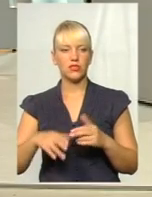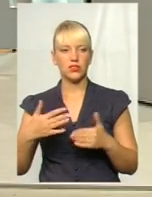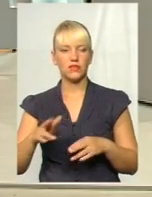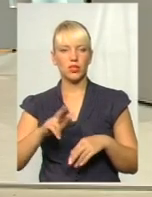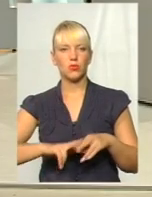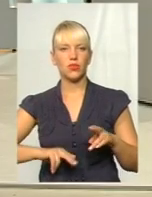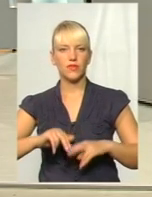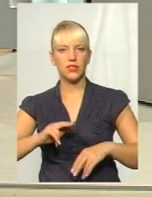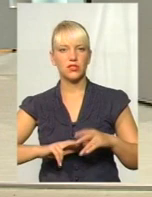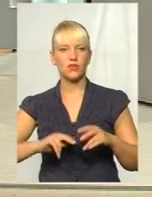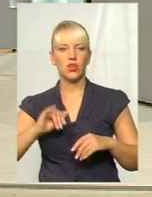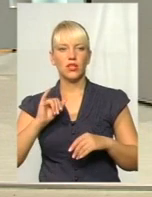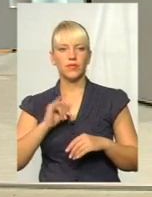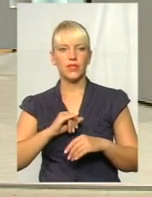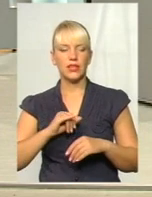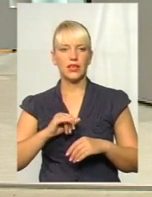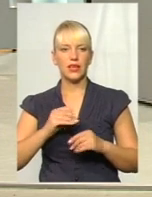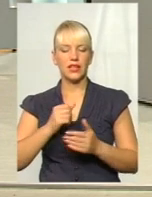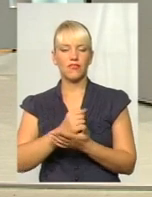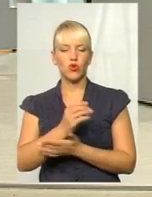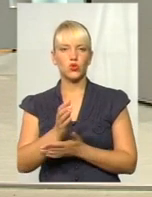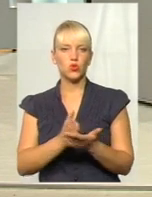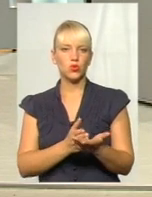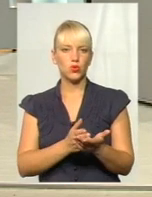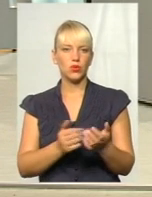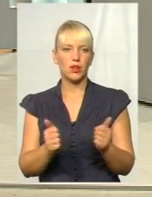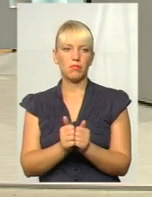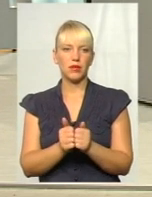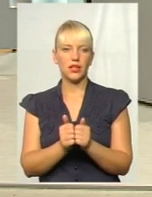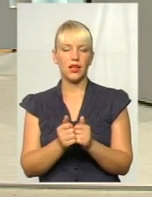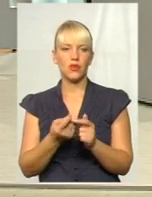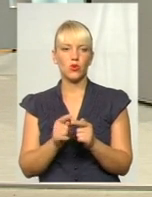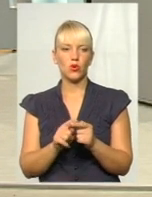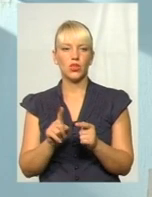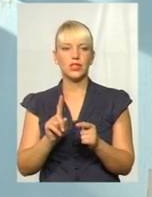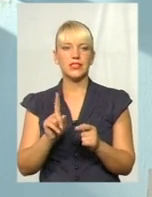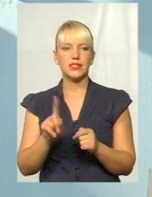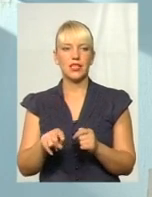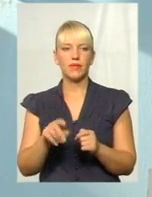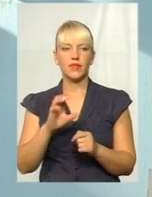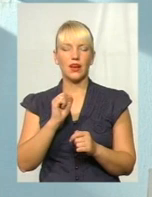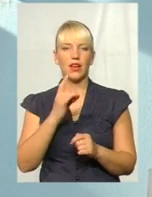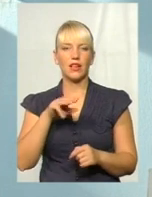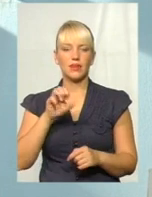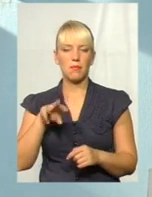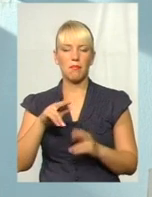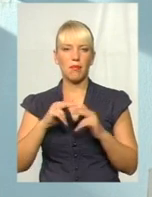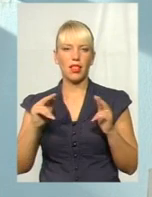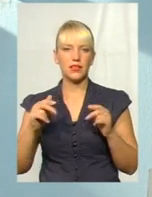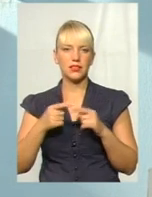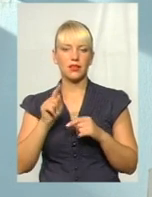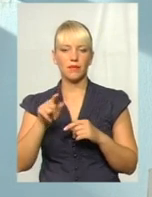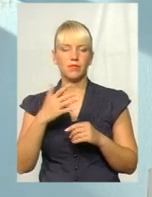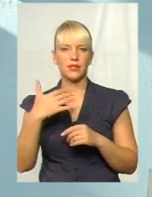будівництво і інфраструктура біля нього. Це Орден Палац, там біля близько 5